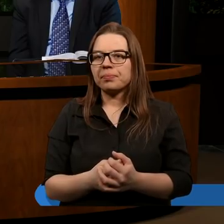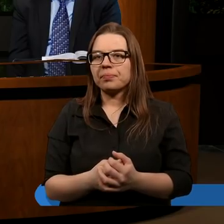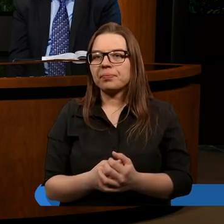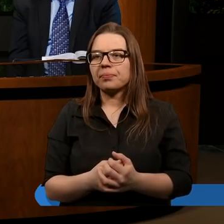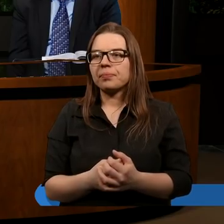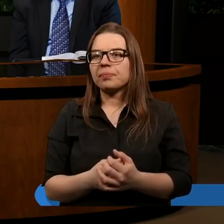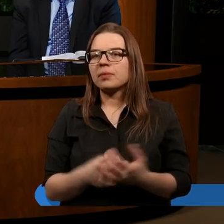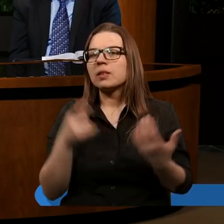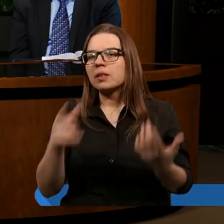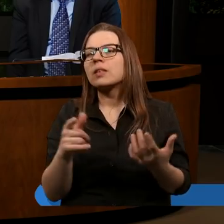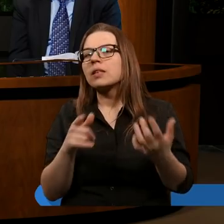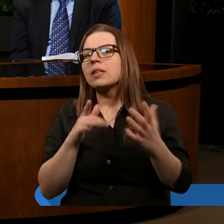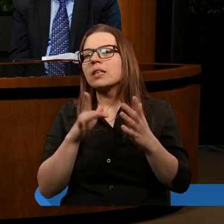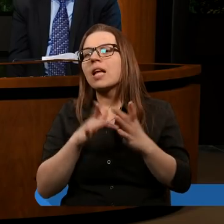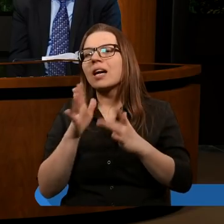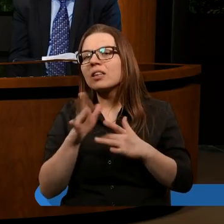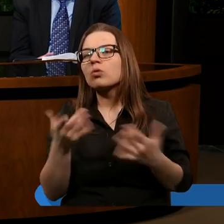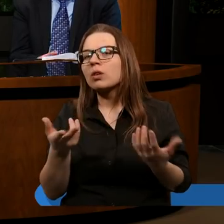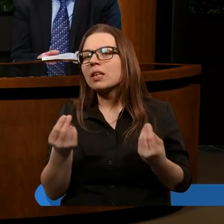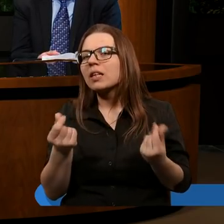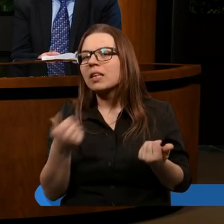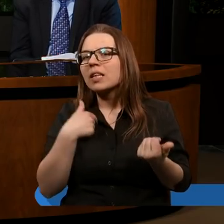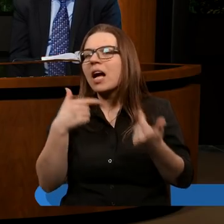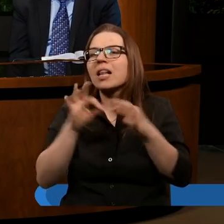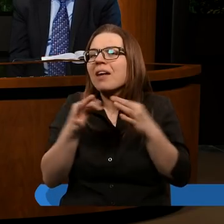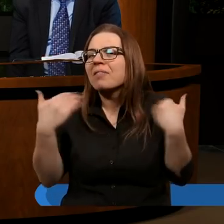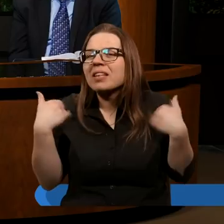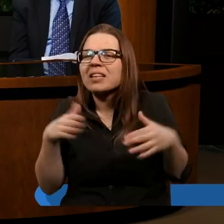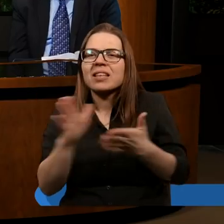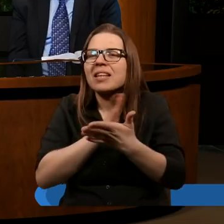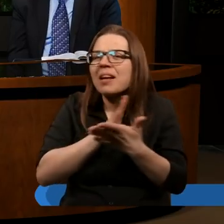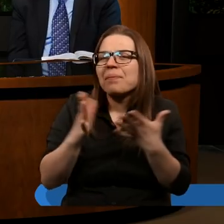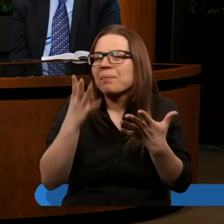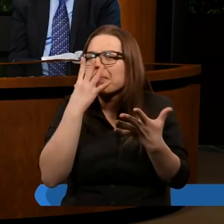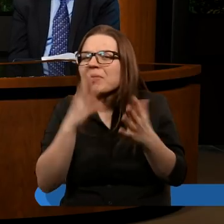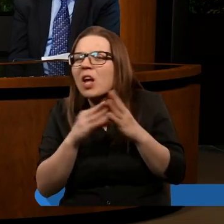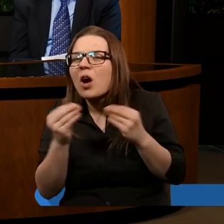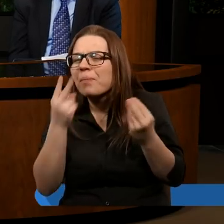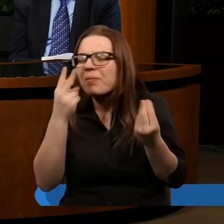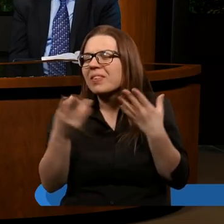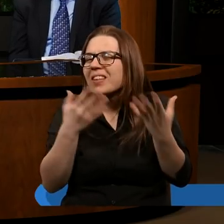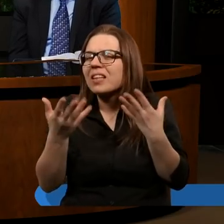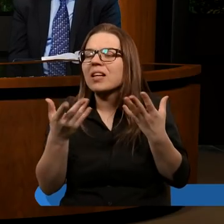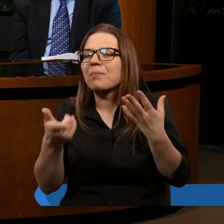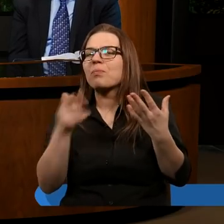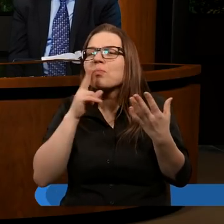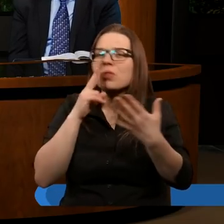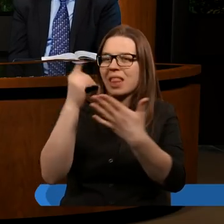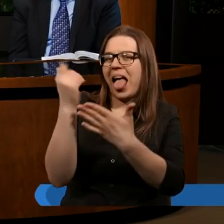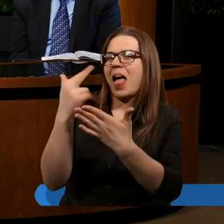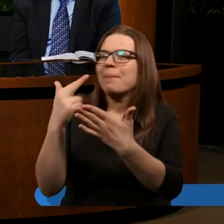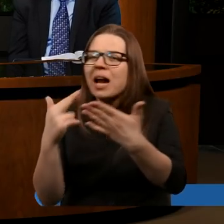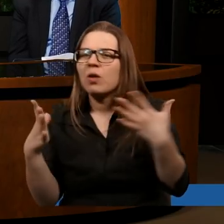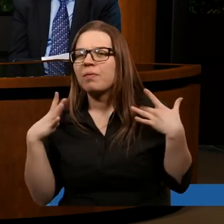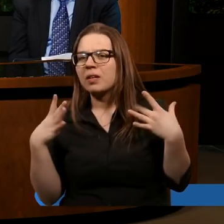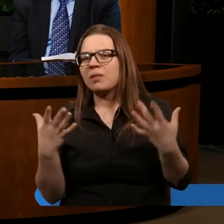Czterech jeźdźców. Ja nawet widzę niektóre obrazy i widzę jak to zostało namalowane.